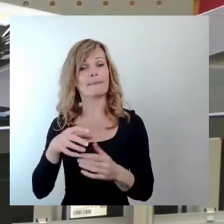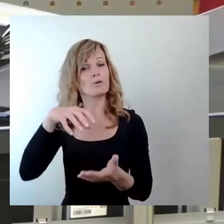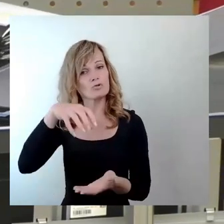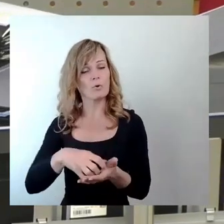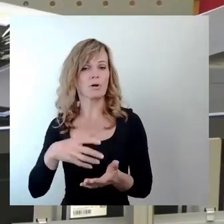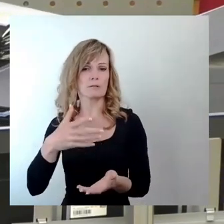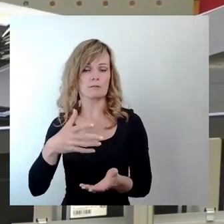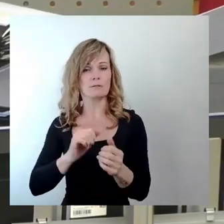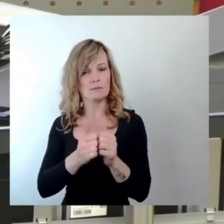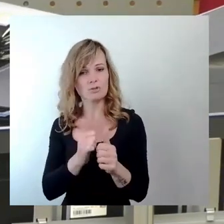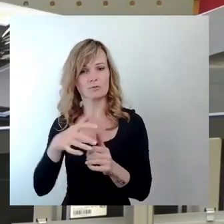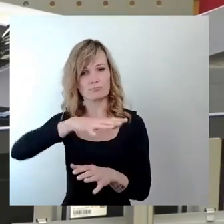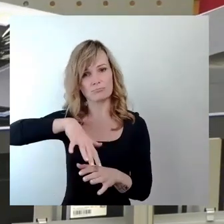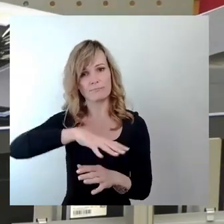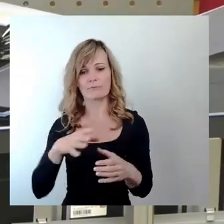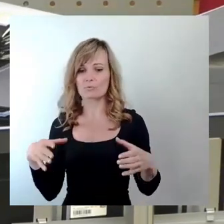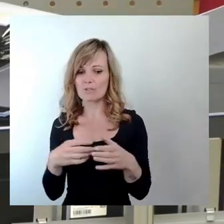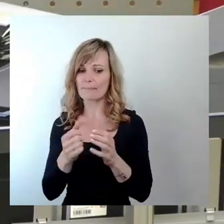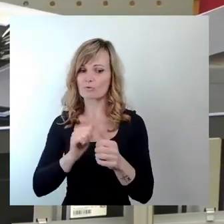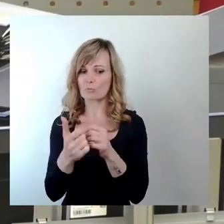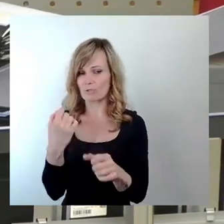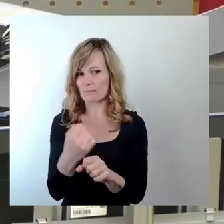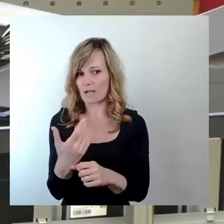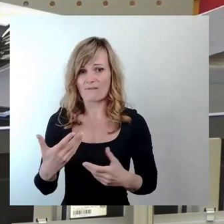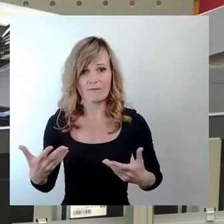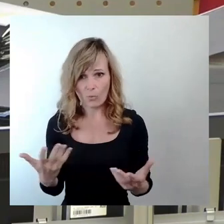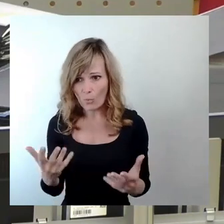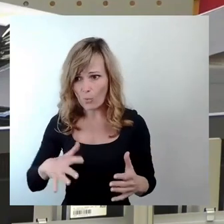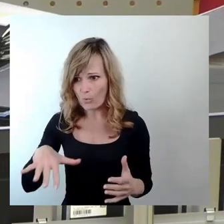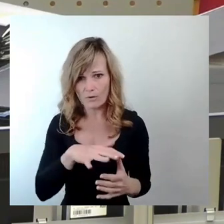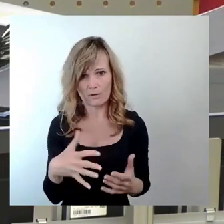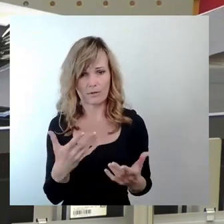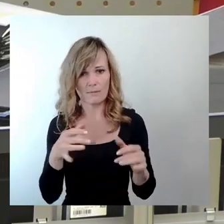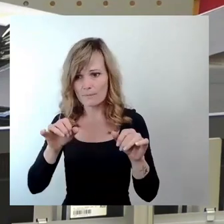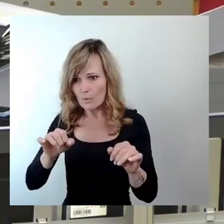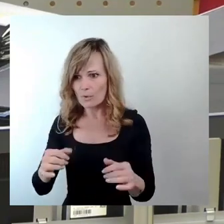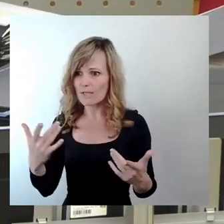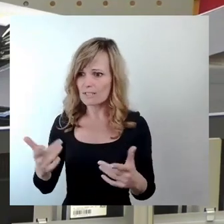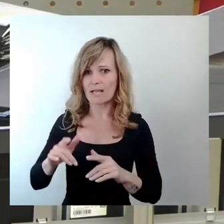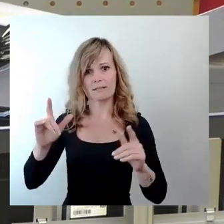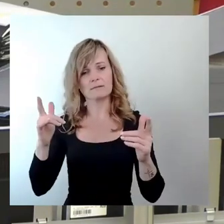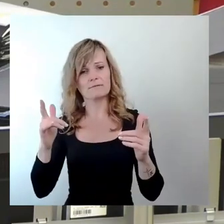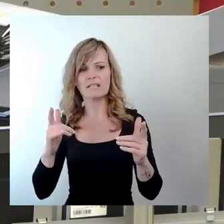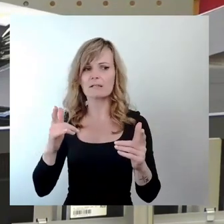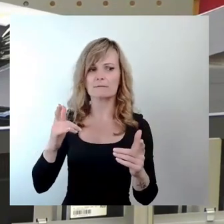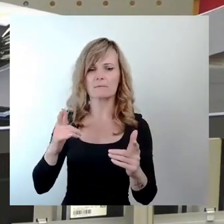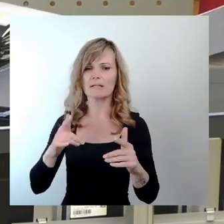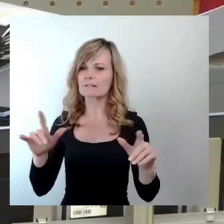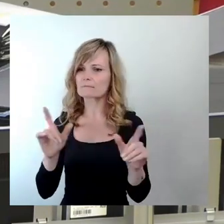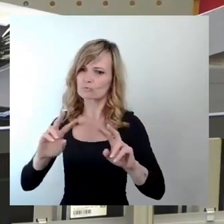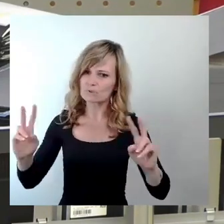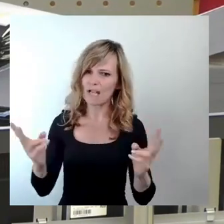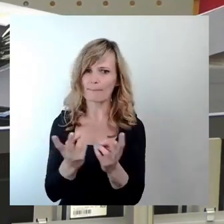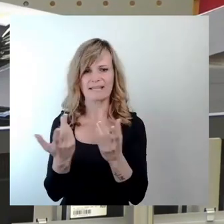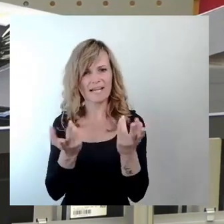wo sie zusammen Spaß haben, wo denn findet man, schafft man es denn mal wirklich gesellschaftliche Unterschiede zu überwinden, schafft man es zusammenzukommen, in Dialog zu kommen.